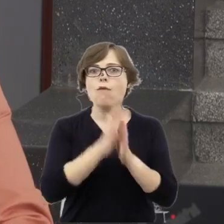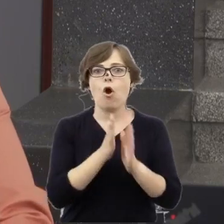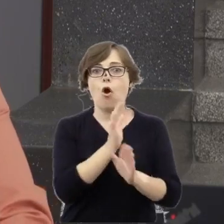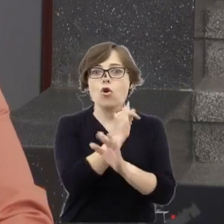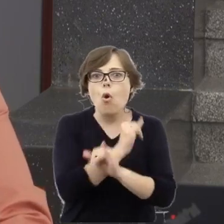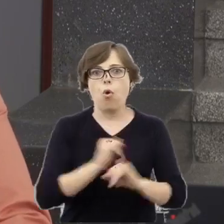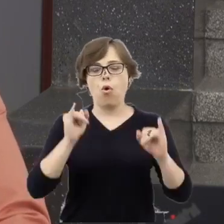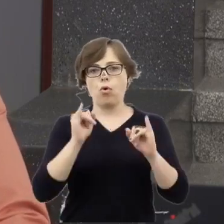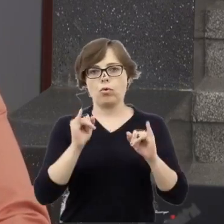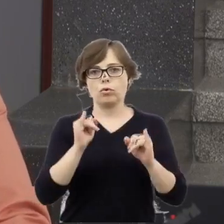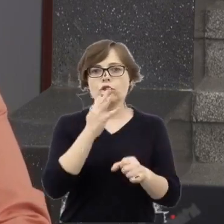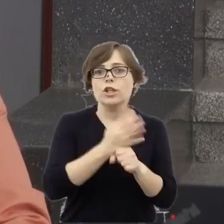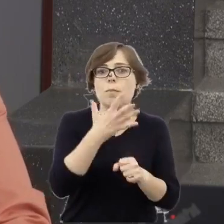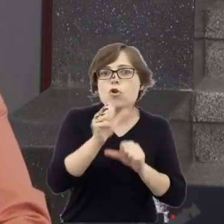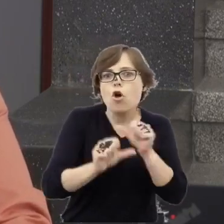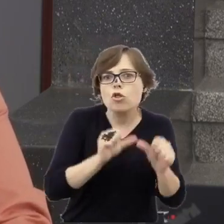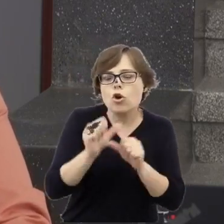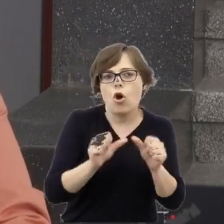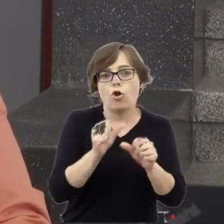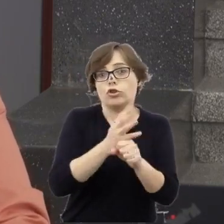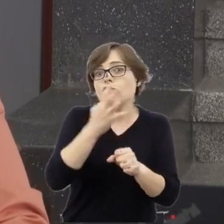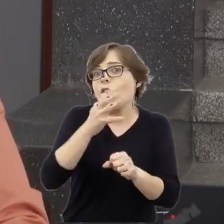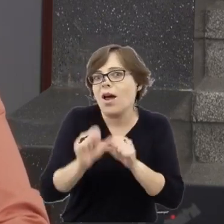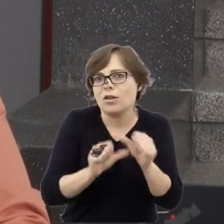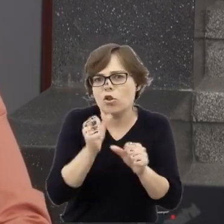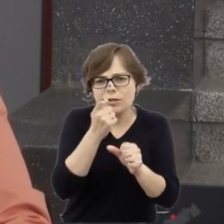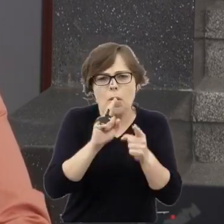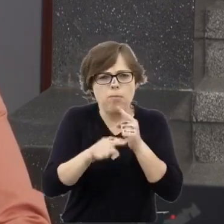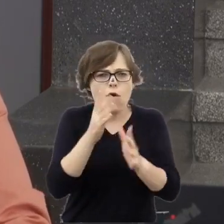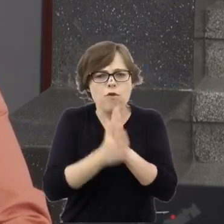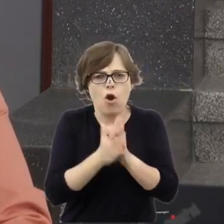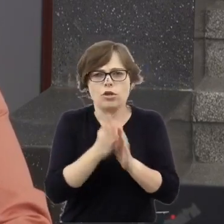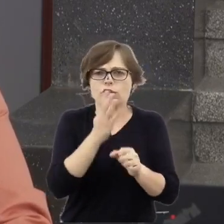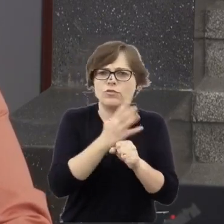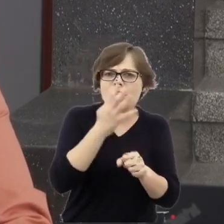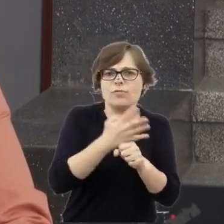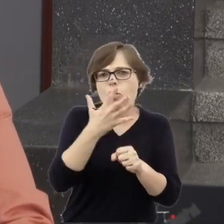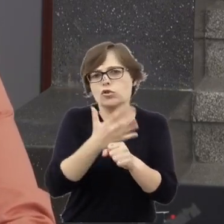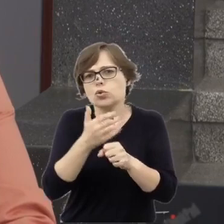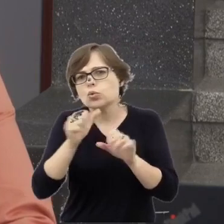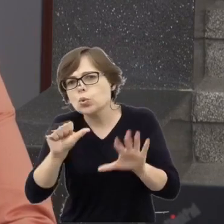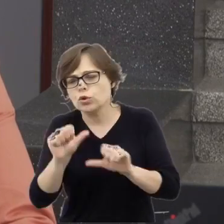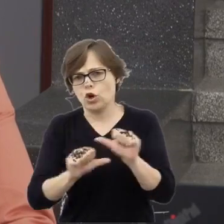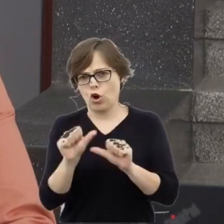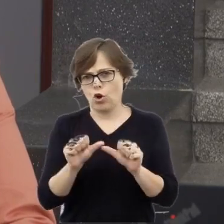czterdziestego piątego, czwartego, piątego, szóstego roku.